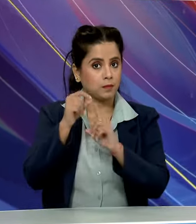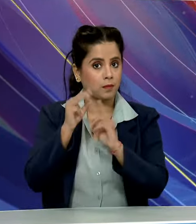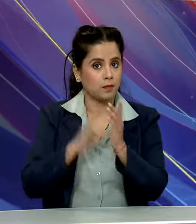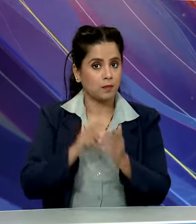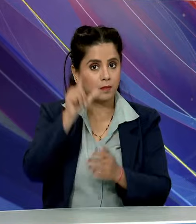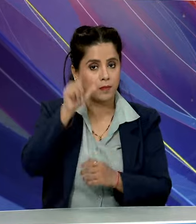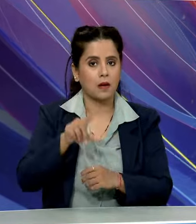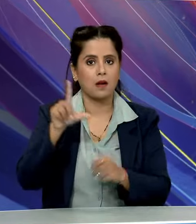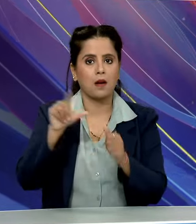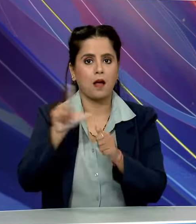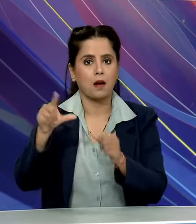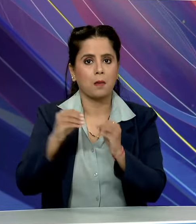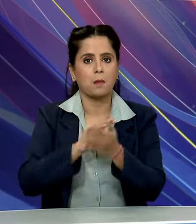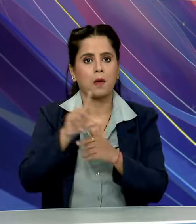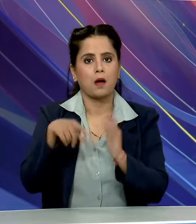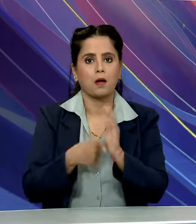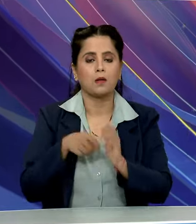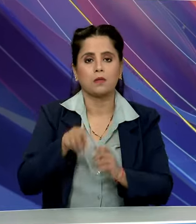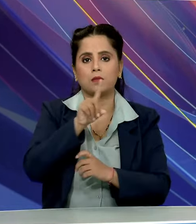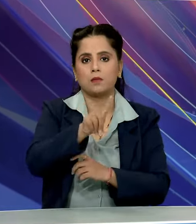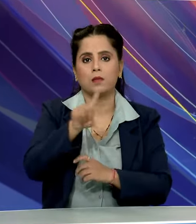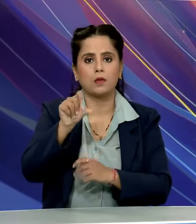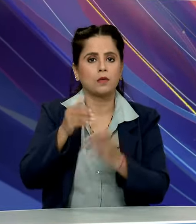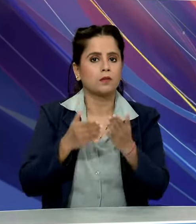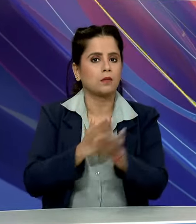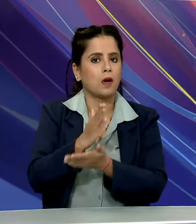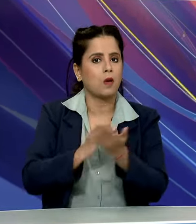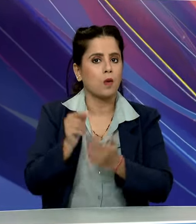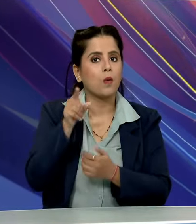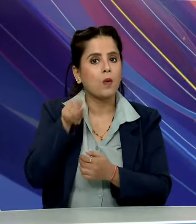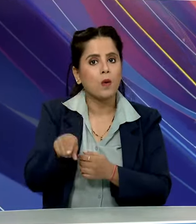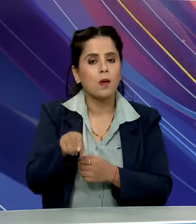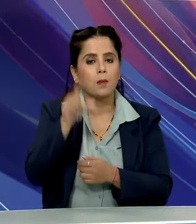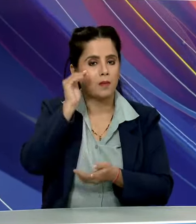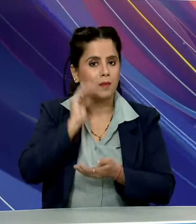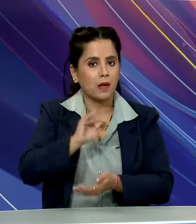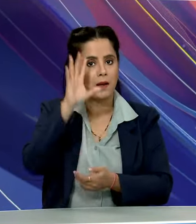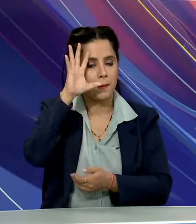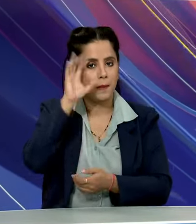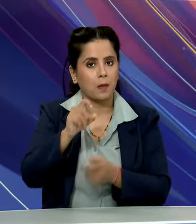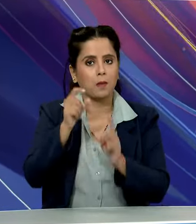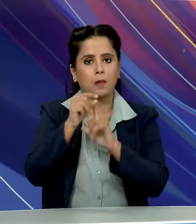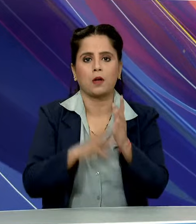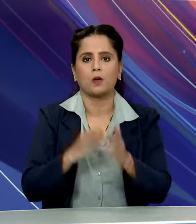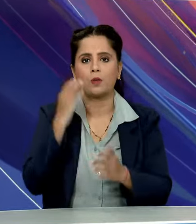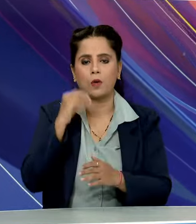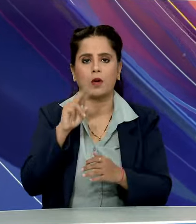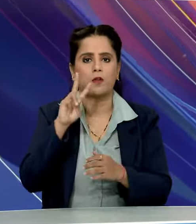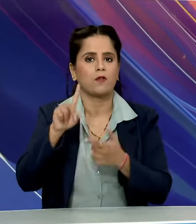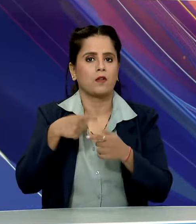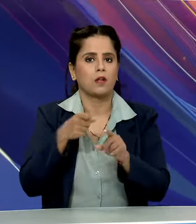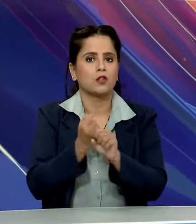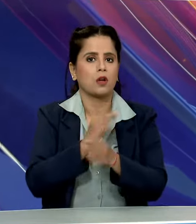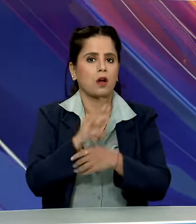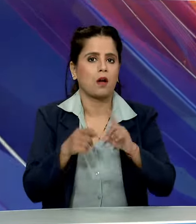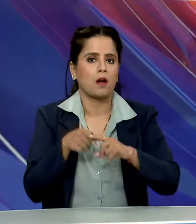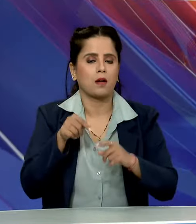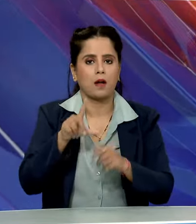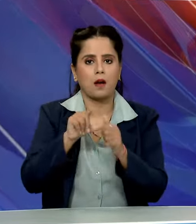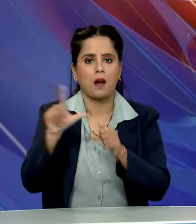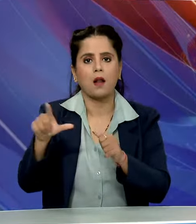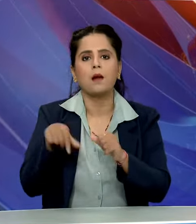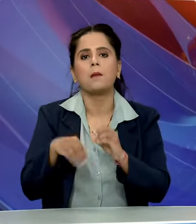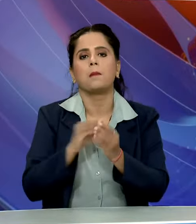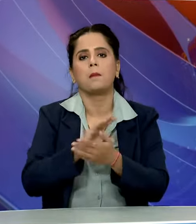महात्मा गांधी के 154 वी ज्यनती पर प्रधान मंत्री नेंदर मूधी नेंदर विजैगाट पहुचकर लाल भादरु